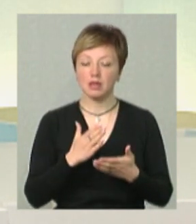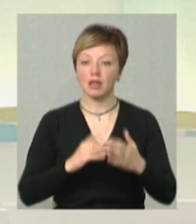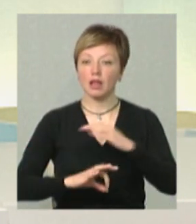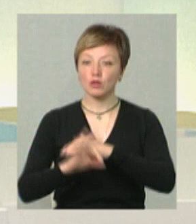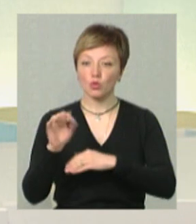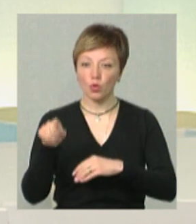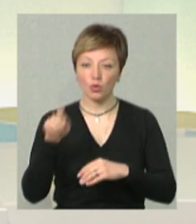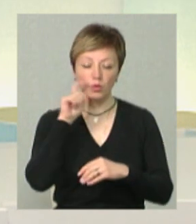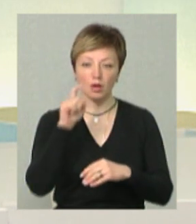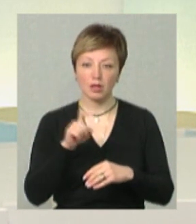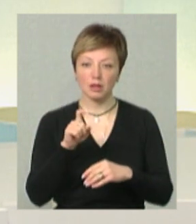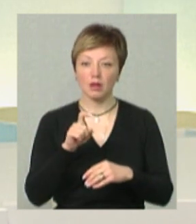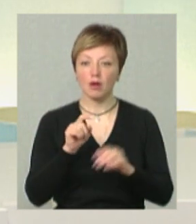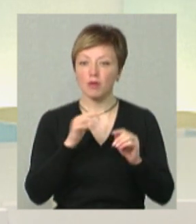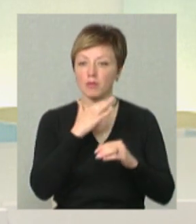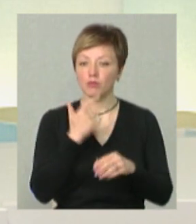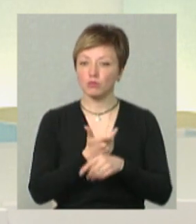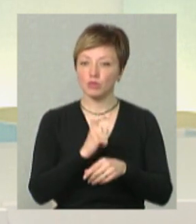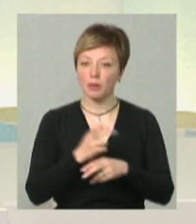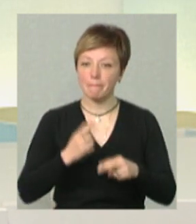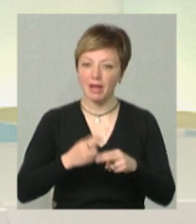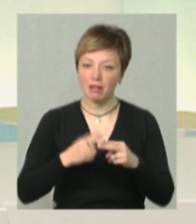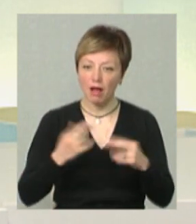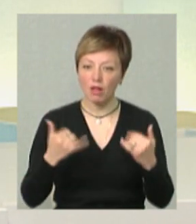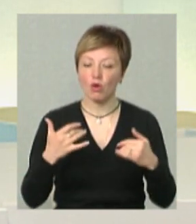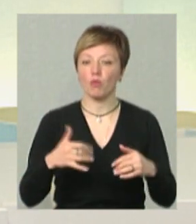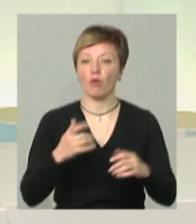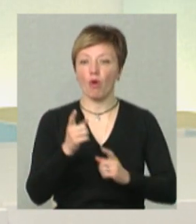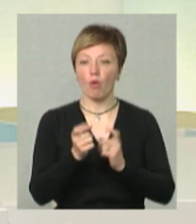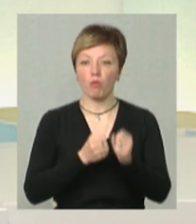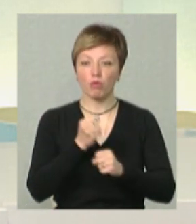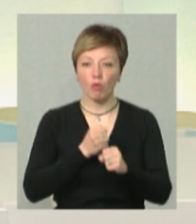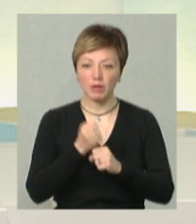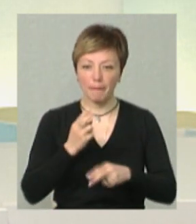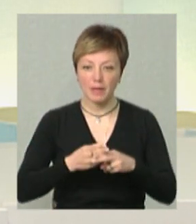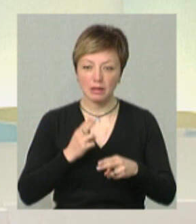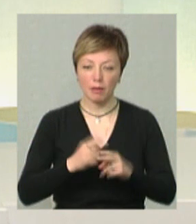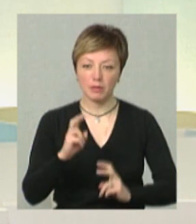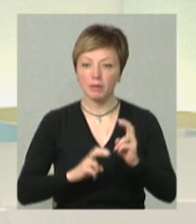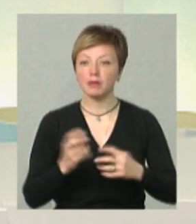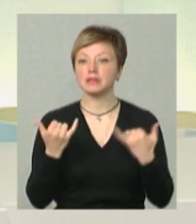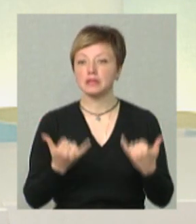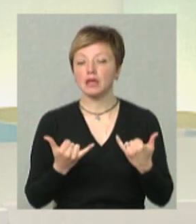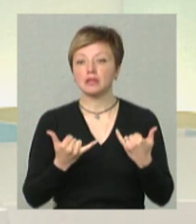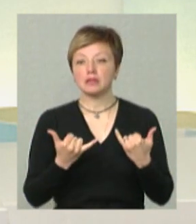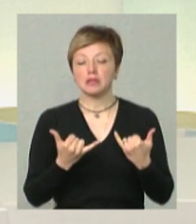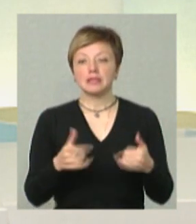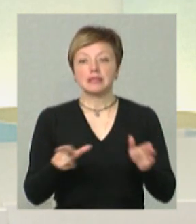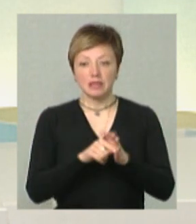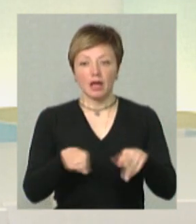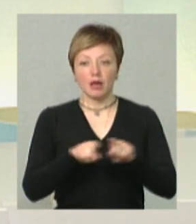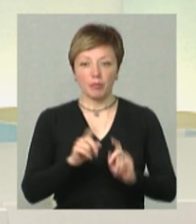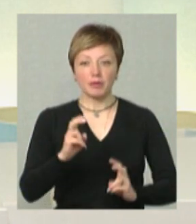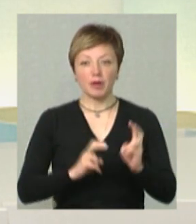сході України зосереджувалися більш таких металургійних, металообробних підприємств. Тому зараз ми працюємо із такими